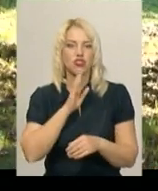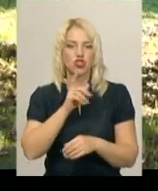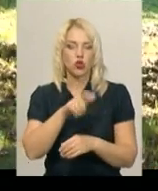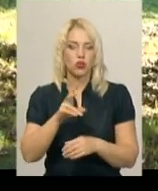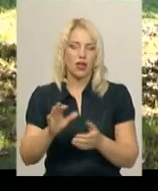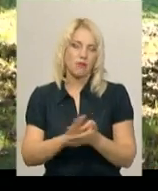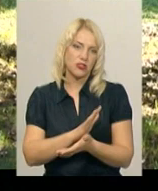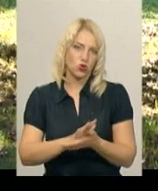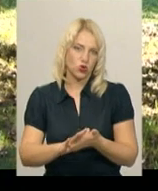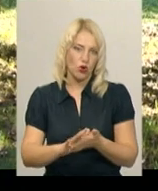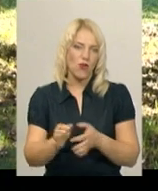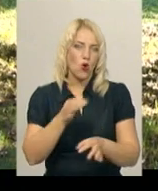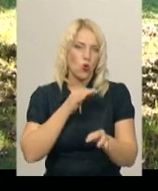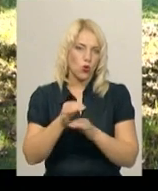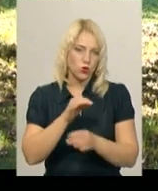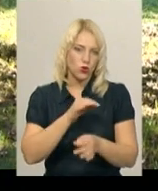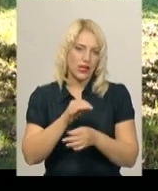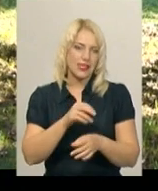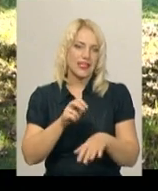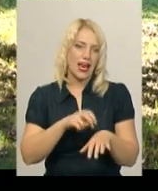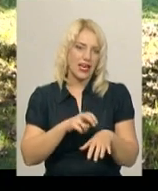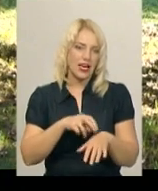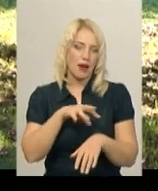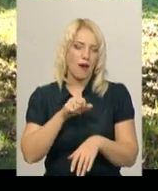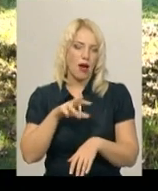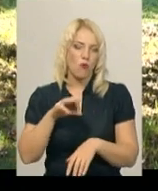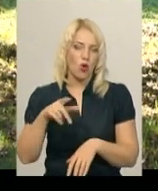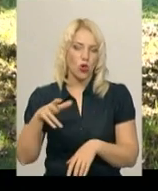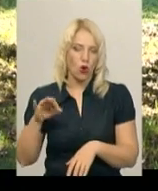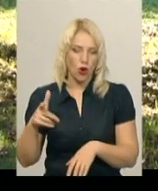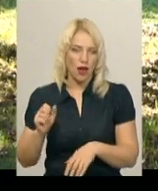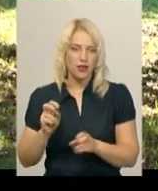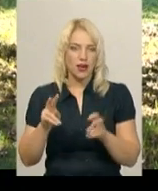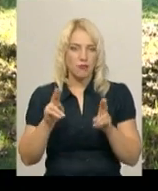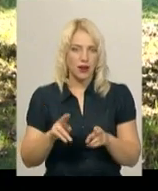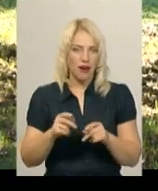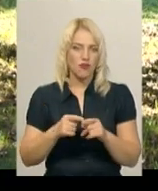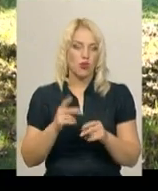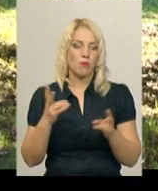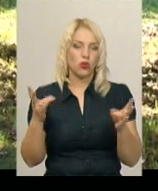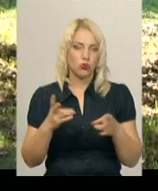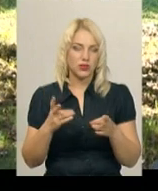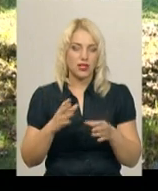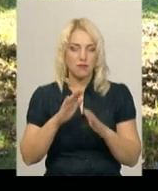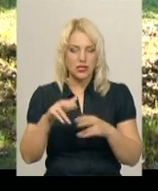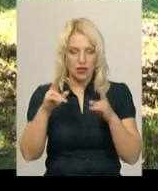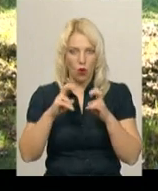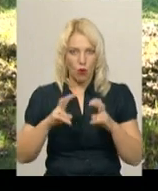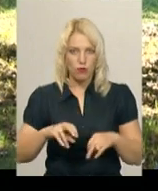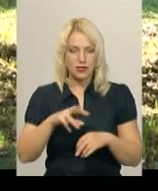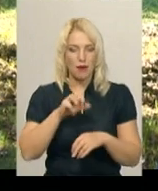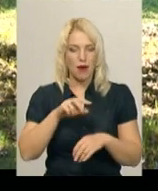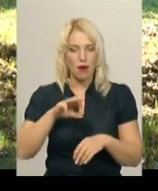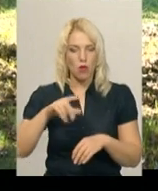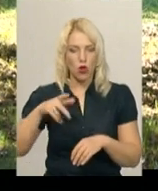безкоштовну консультацію лікаря-мамолога. Як правило, при необхідності після огляду лікаря-мамолога